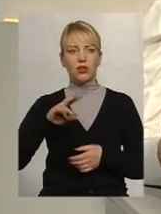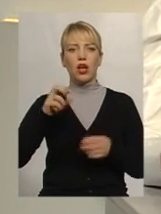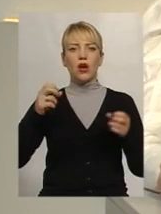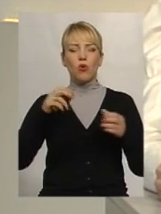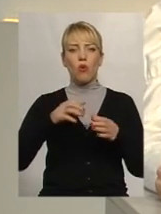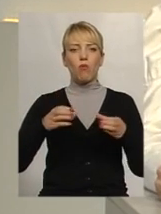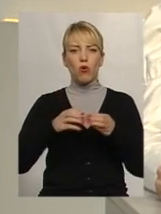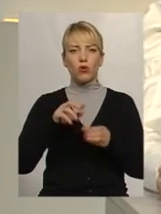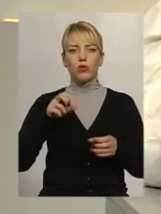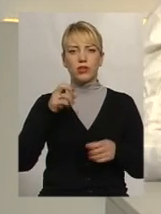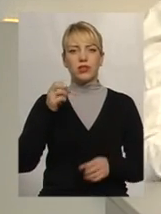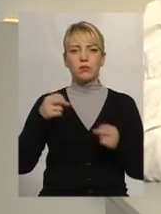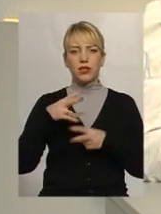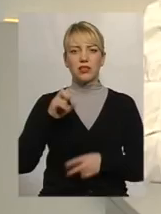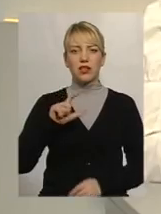спецпризначення. Прошу.